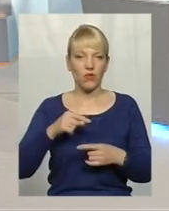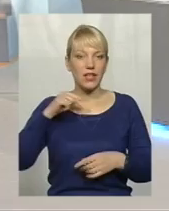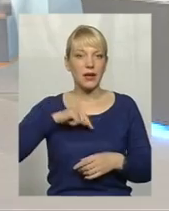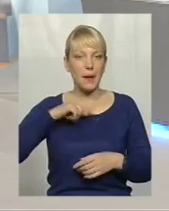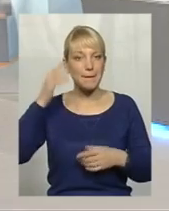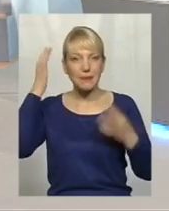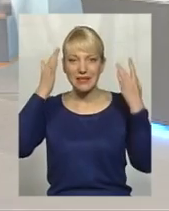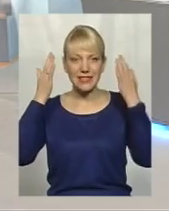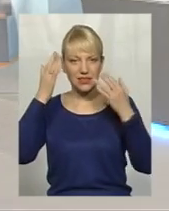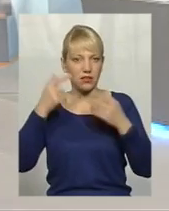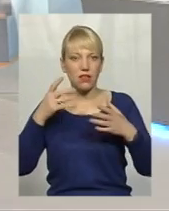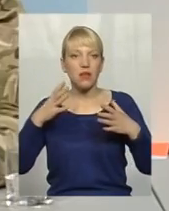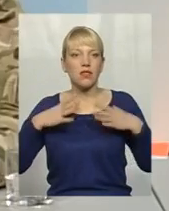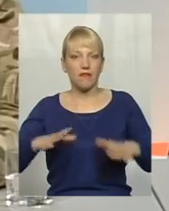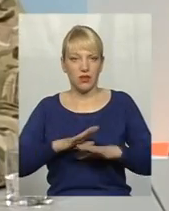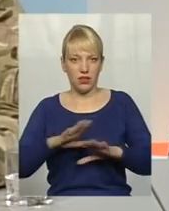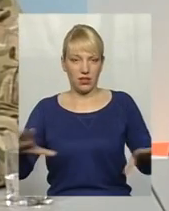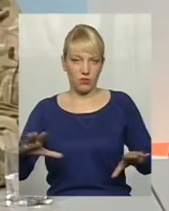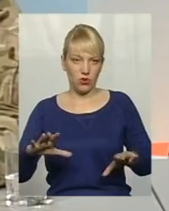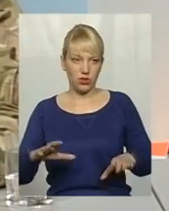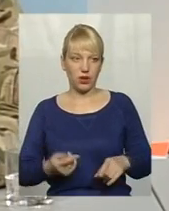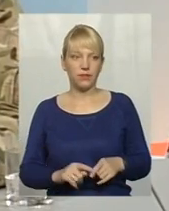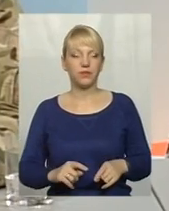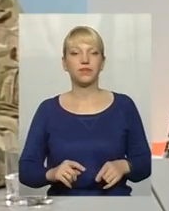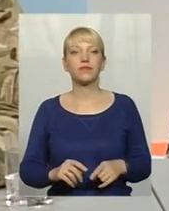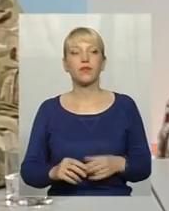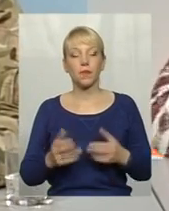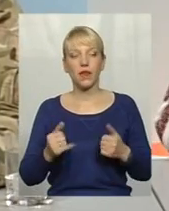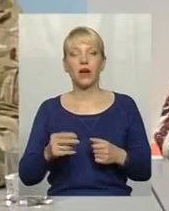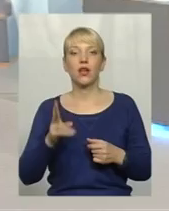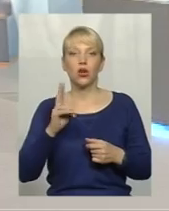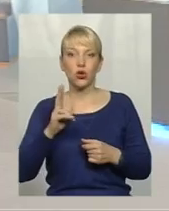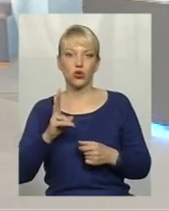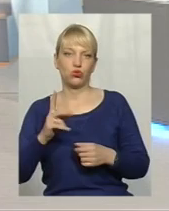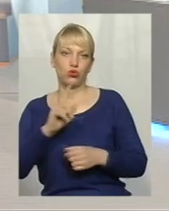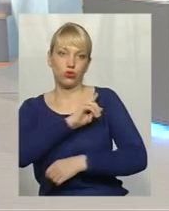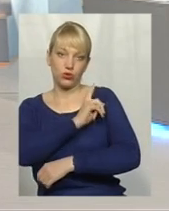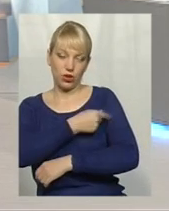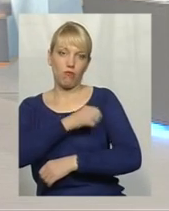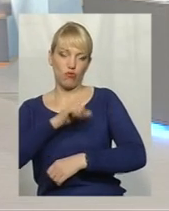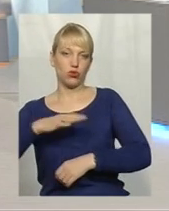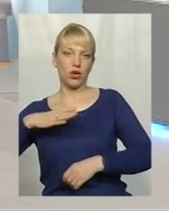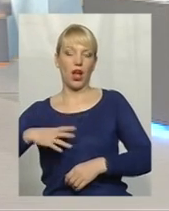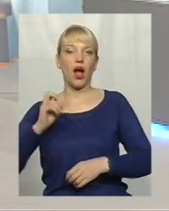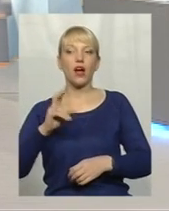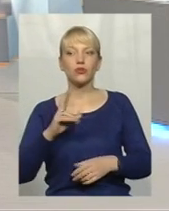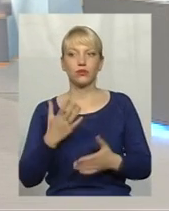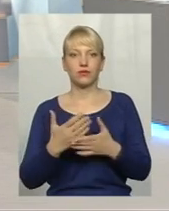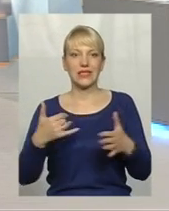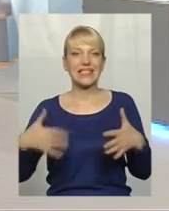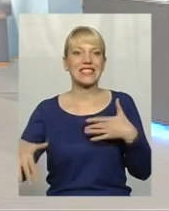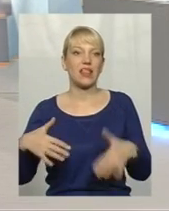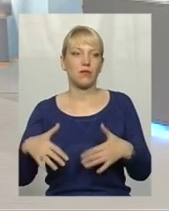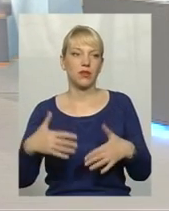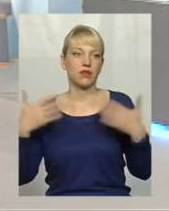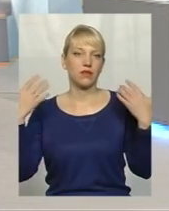їхня не завжди витримує, і це зрозуміло. Хтось більше, хтось стійкіший. А хтось дає слабунку